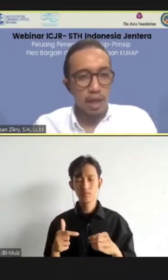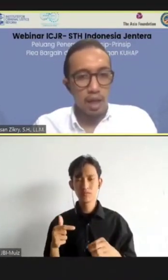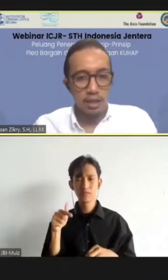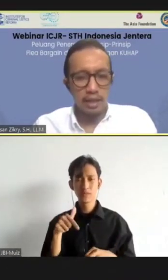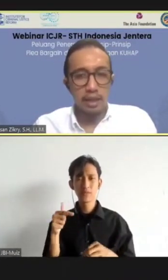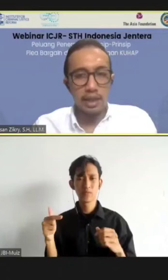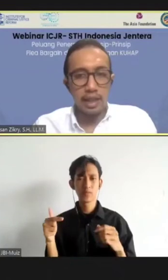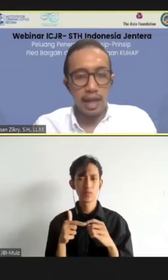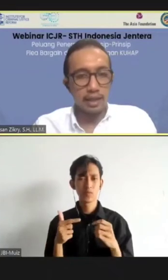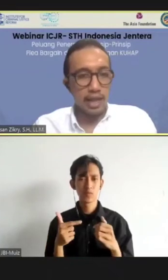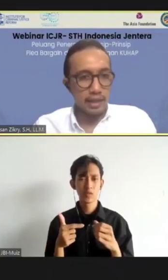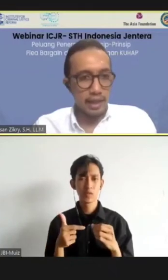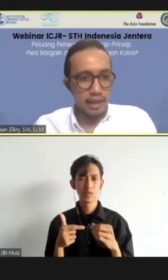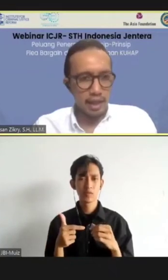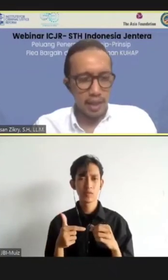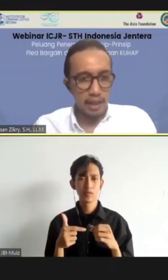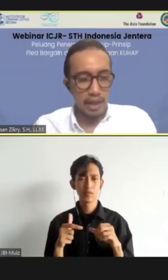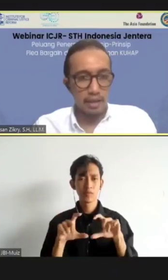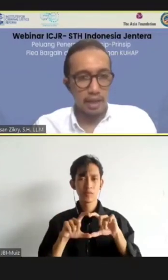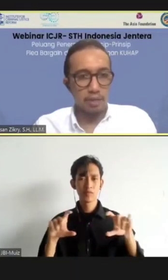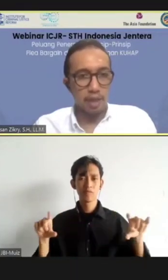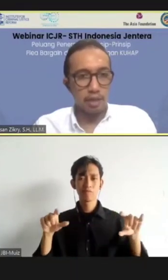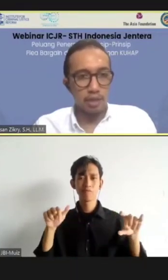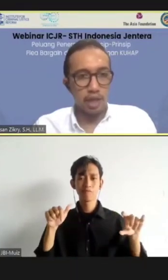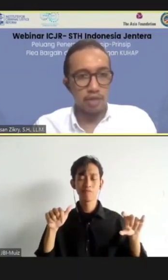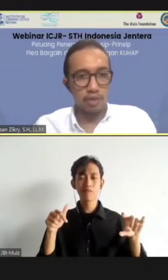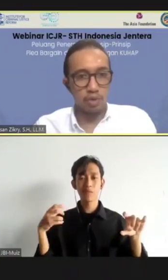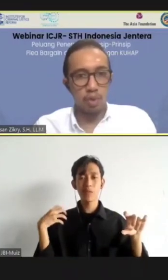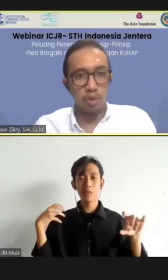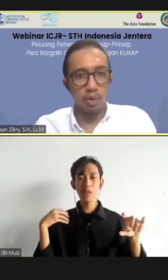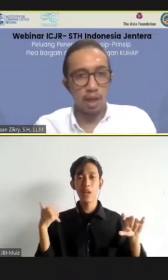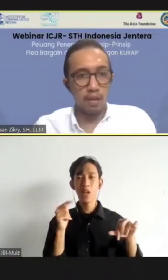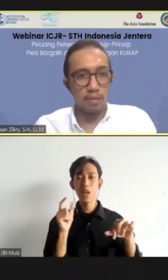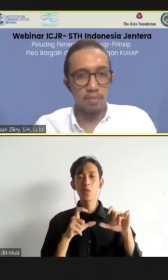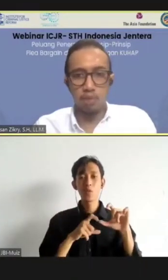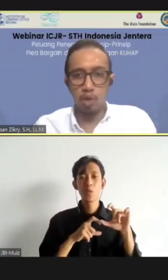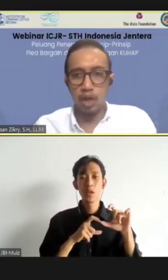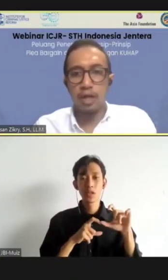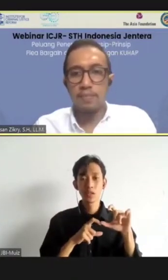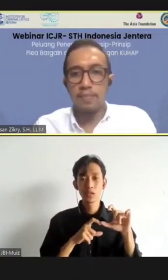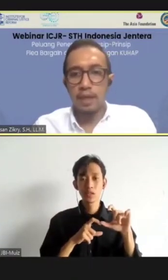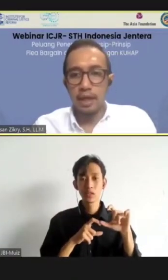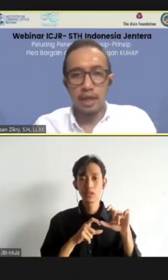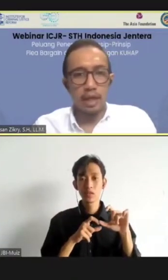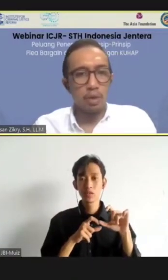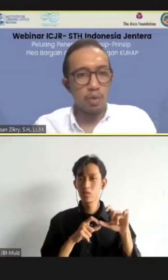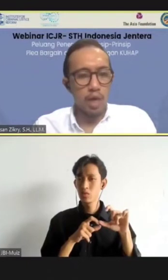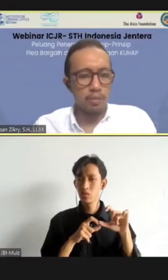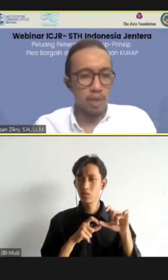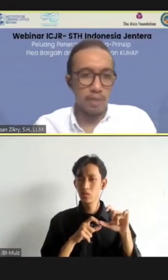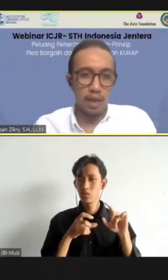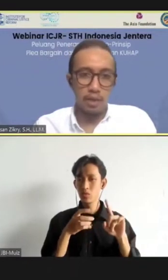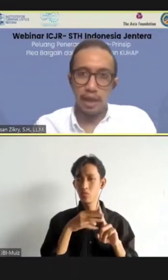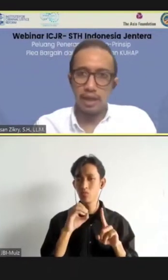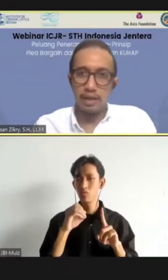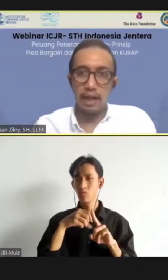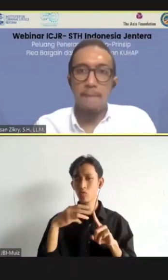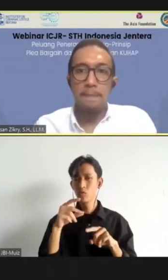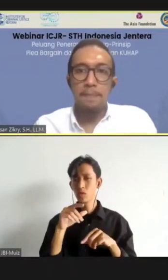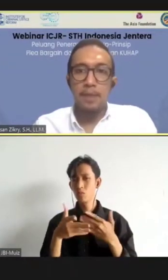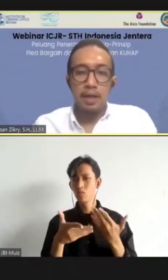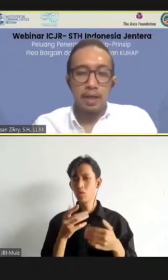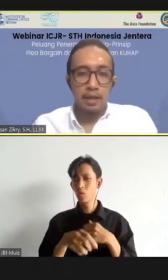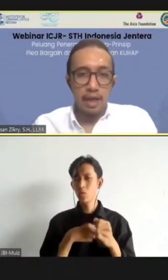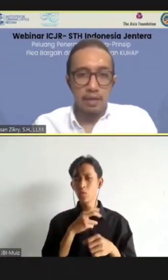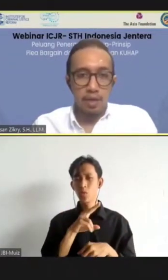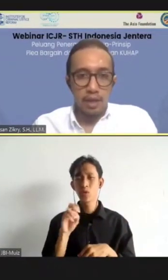dengan sentencing guideline yang ada di Amerika, yaitu melalui US versus Booker, ini di tahun 2005 kalau saya nggak salah,